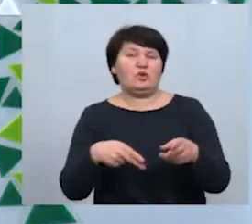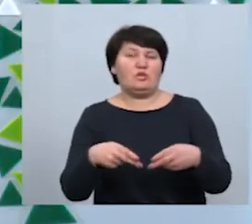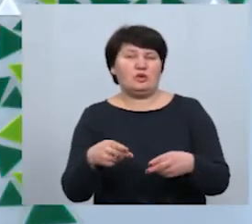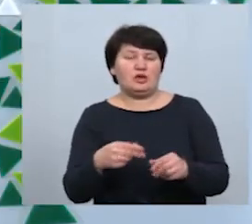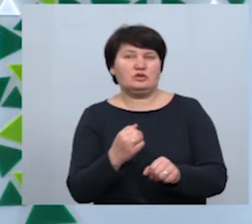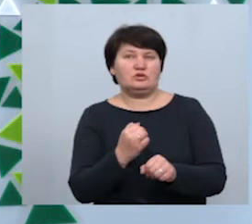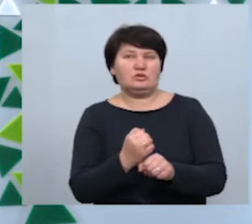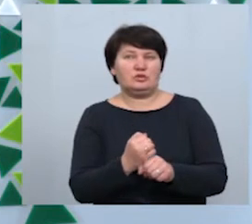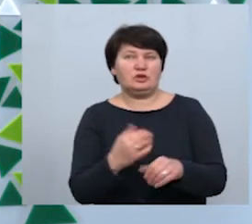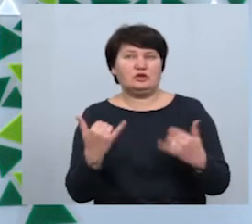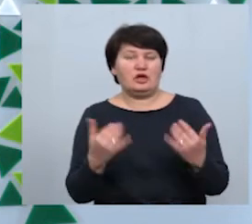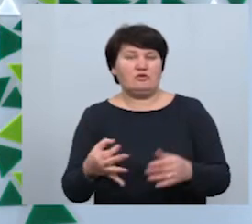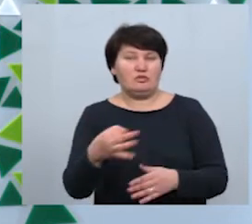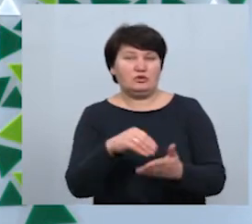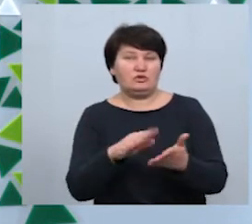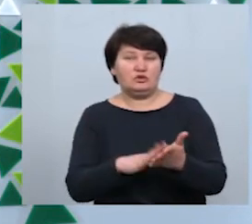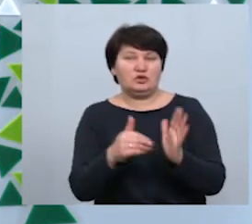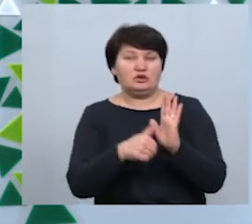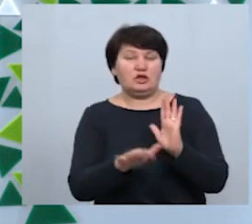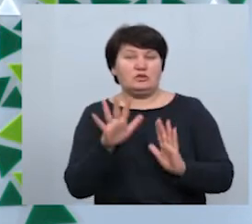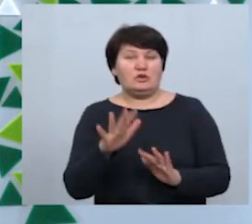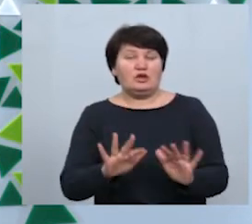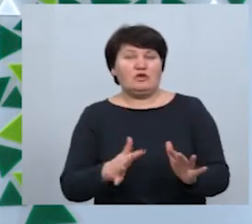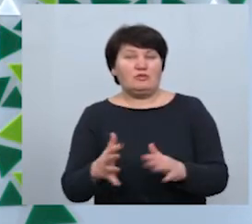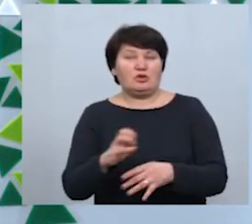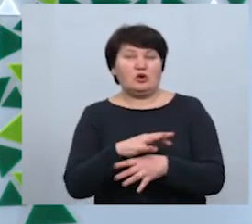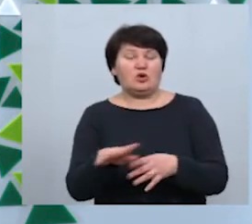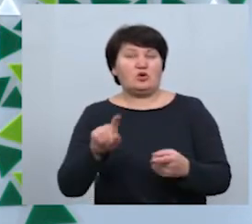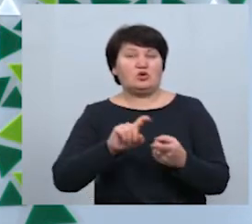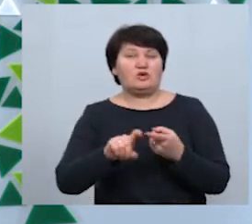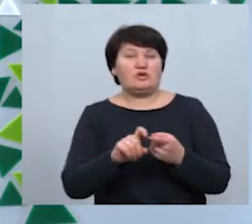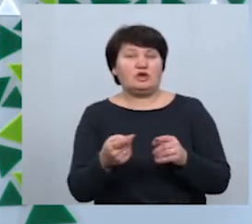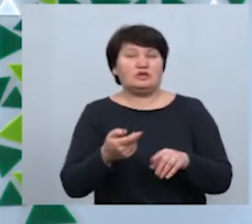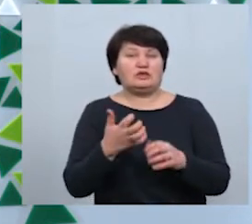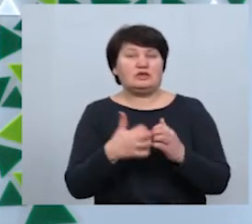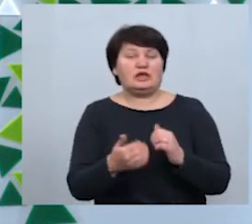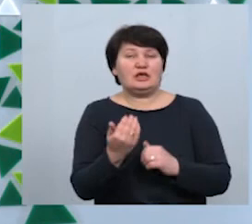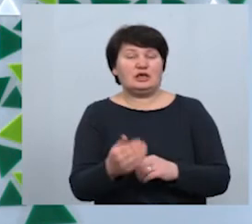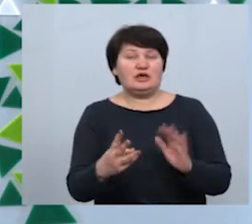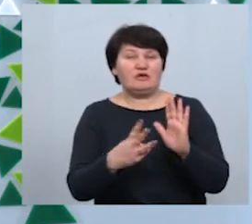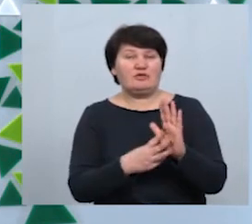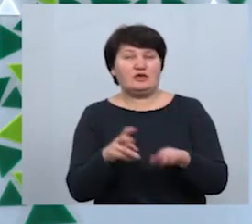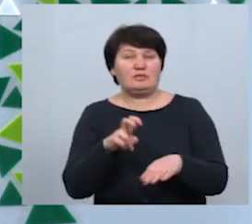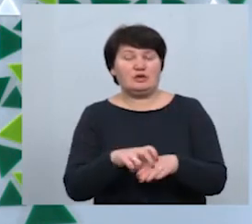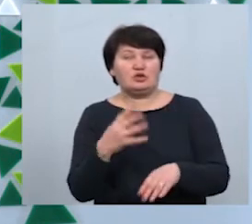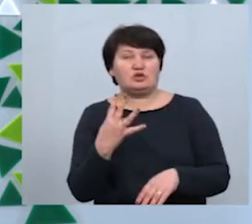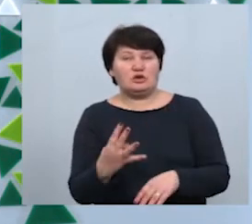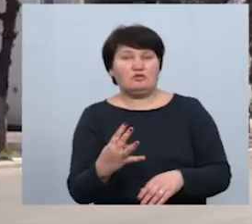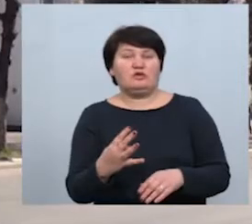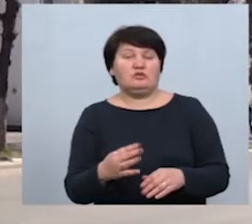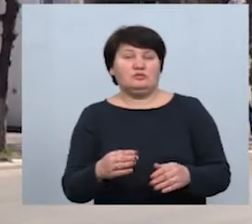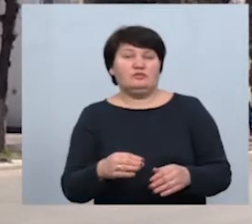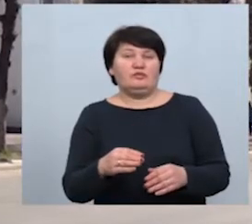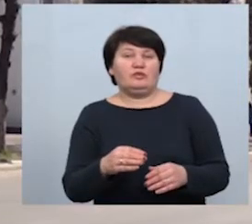Загалом в області зареєстрували 65 випадків на коронавірус серед них 8 медиків. Четверо з яких – працівники перинатального